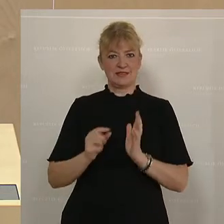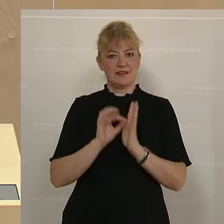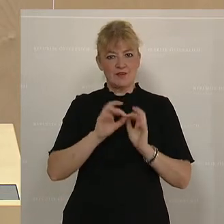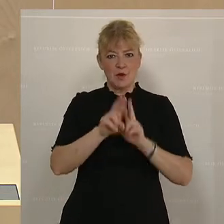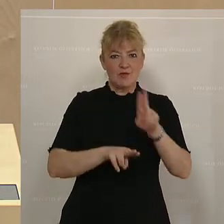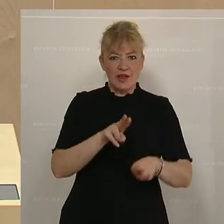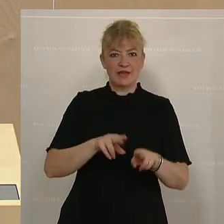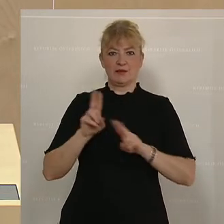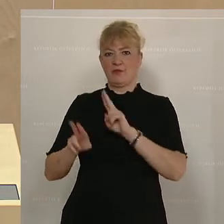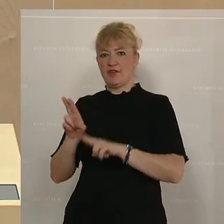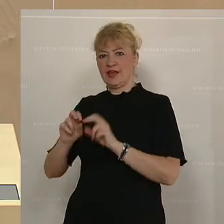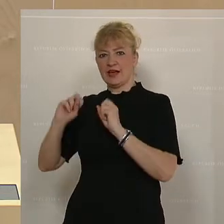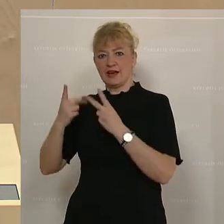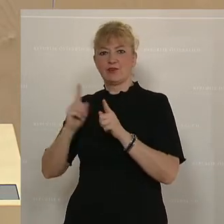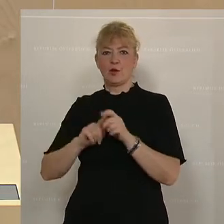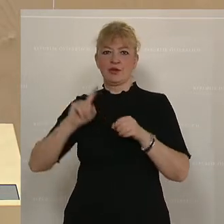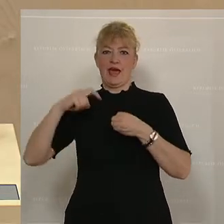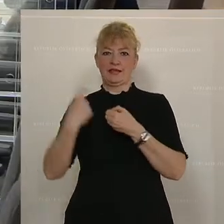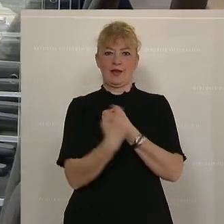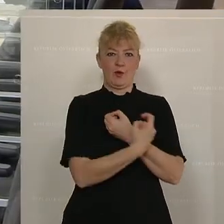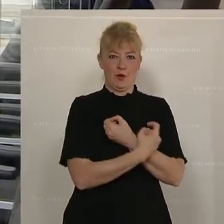Pflegekräfte und der Angehörigen in diesem Land. Vielen Dank. Vielen